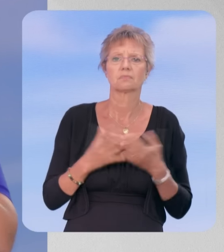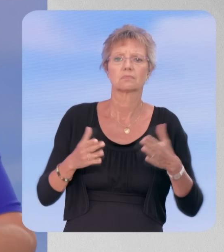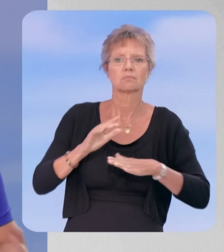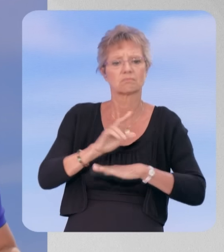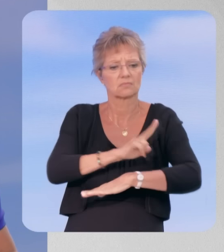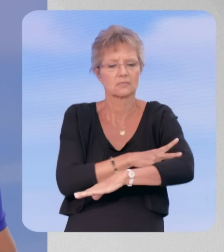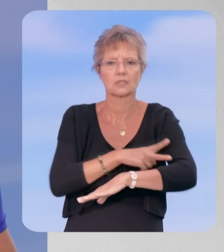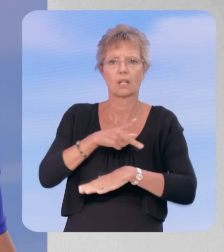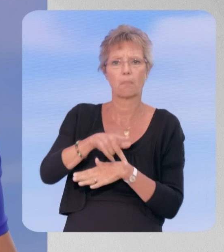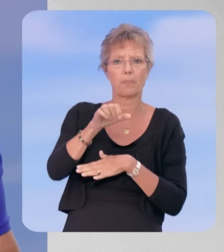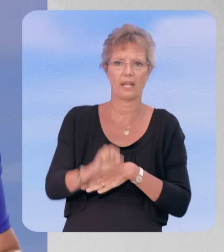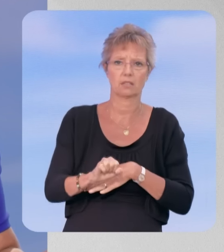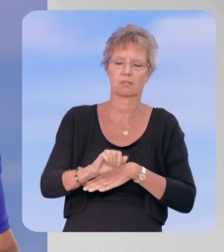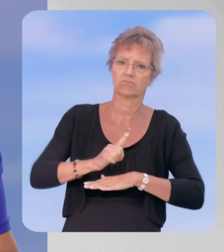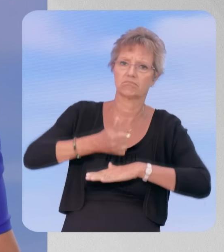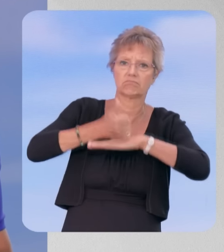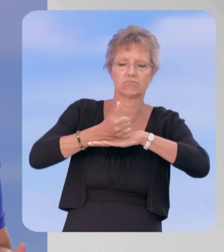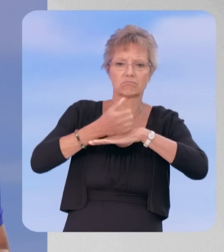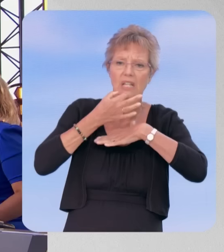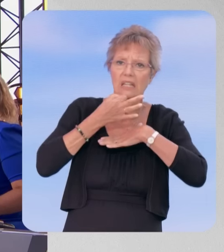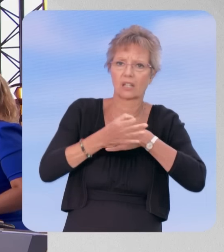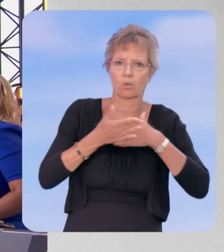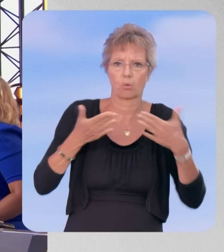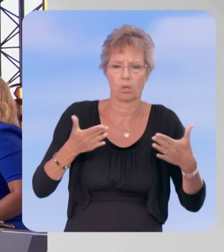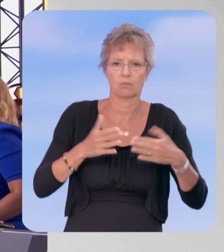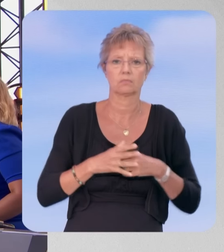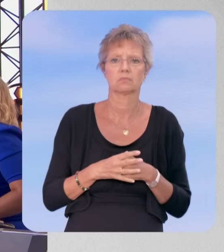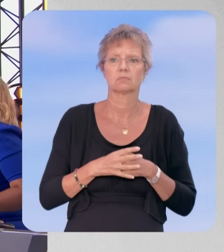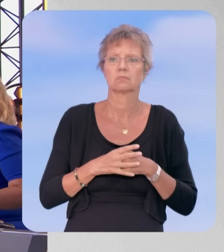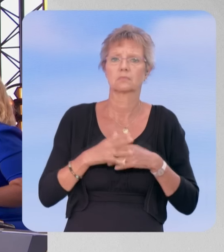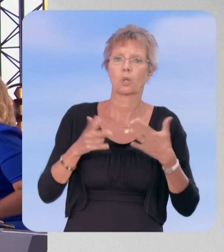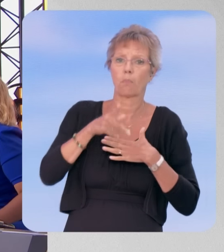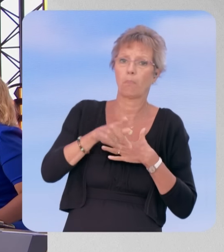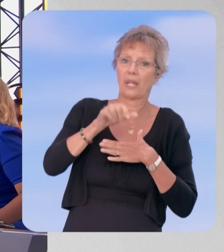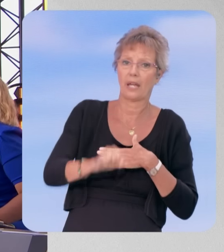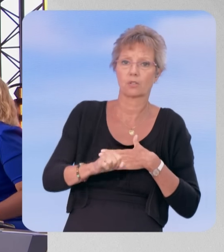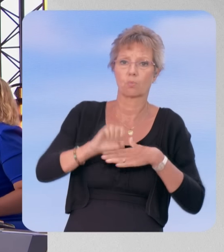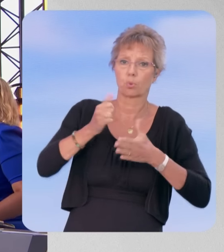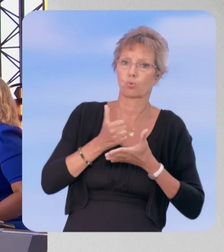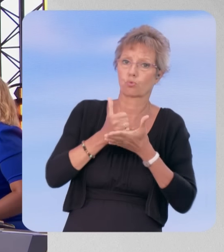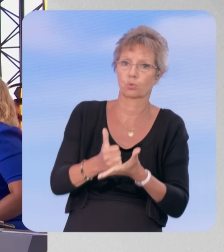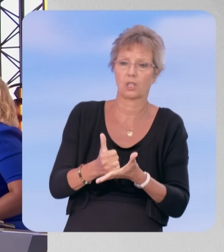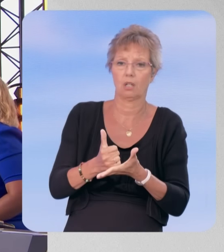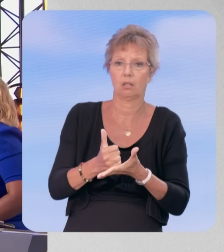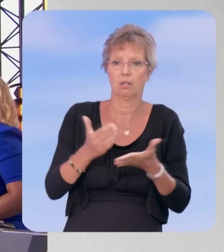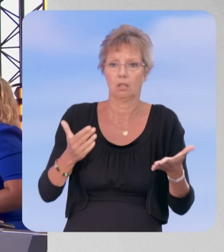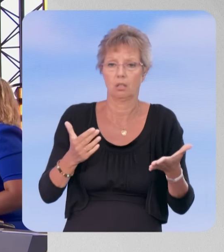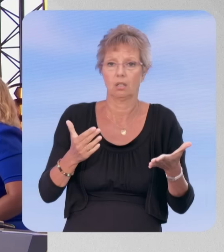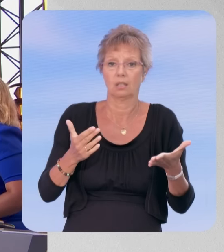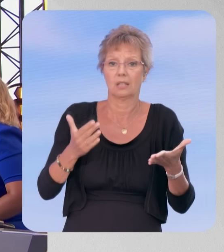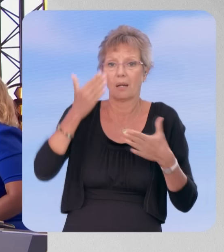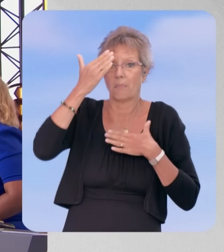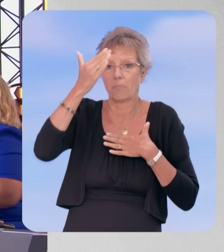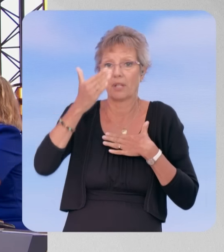Faure, qui est à la direction du Parti Socialiste, qu'il n'aurait le soutien des socialistes, en disant cela à M. Macron, qu'il n'aurait le soutien des socialistes